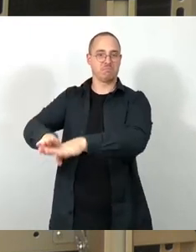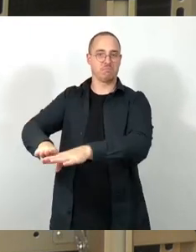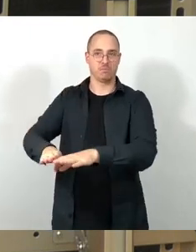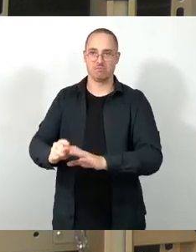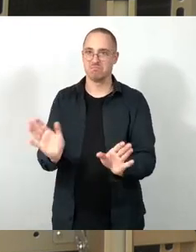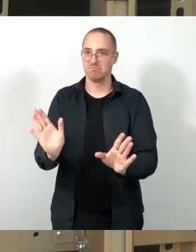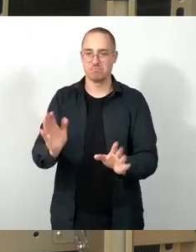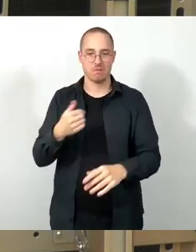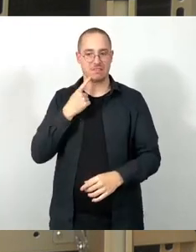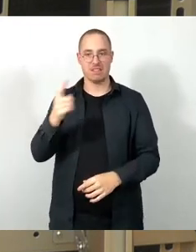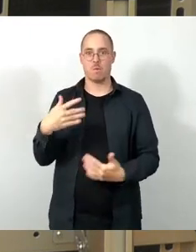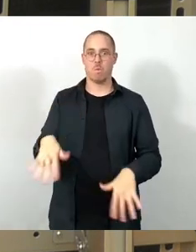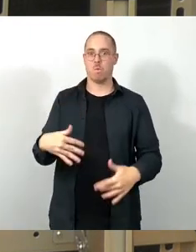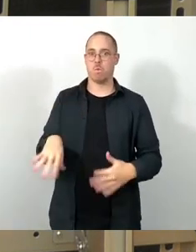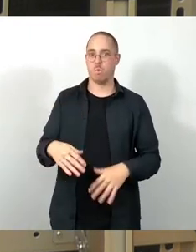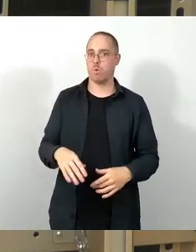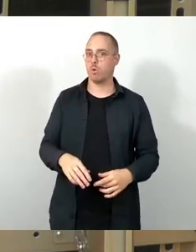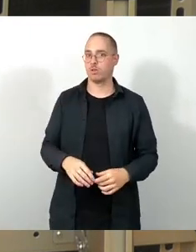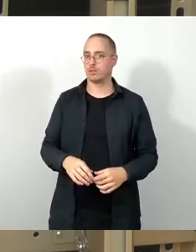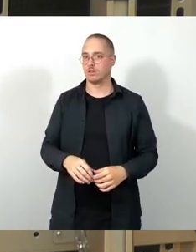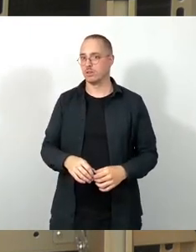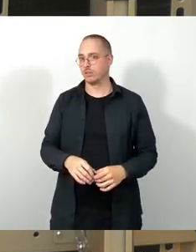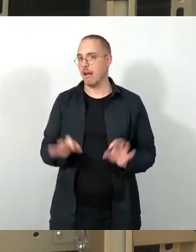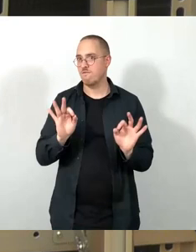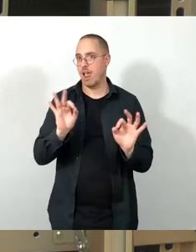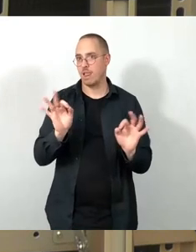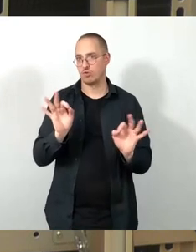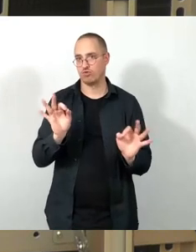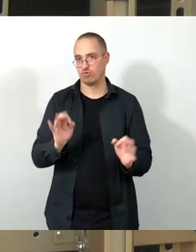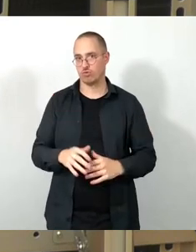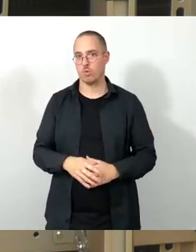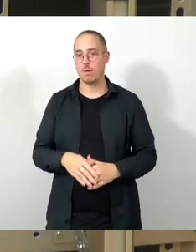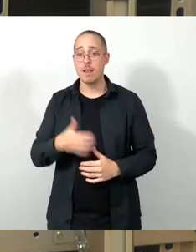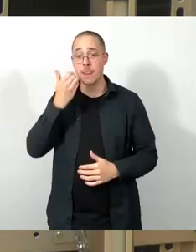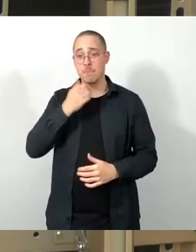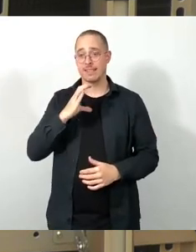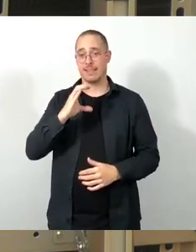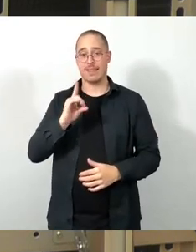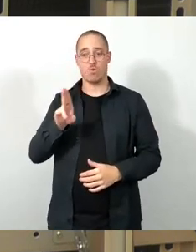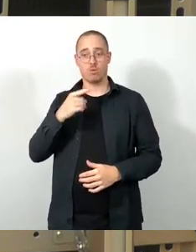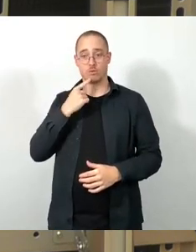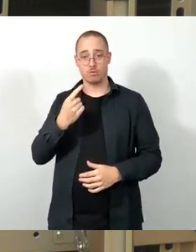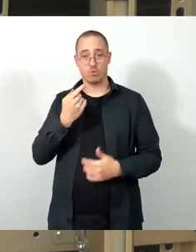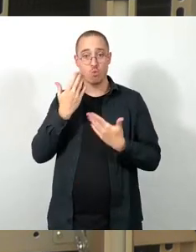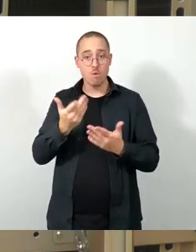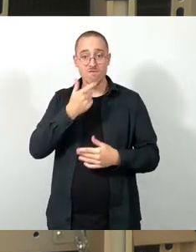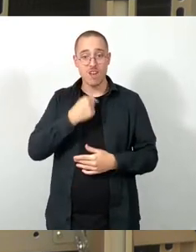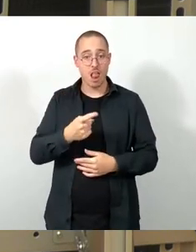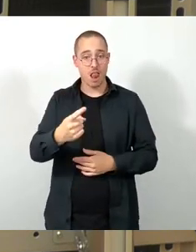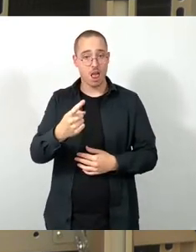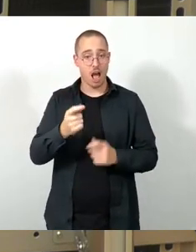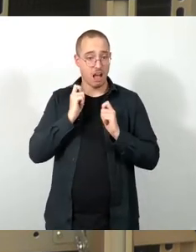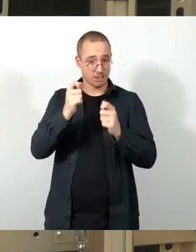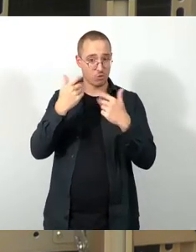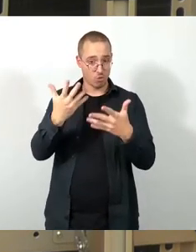wenn Sie hier so einen Antrag durchbringen wollen, dann gehen Sie in den nächsten Wochen doch bitte